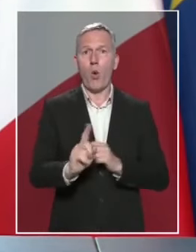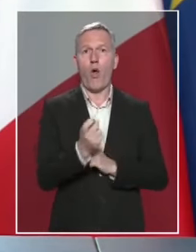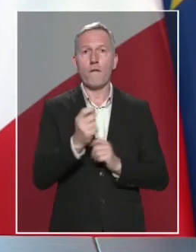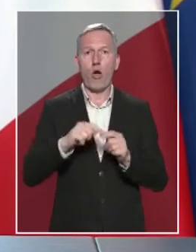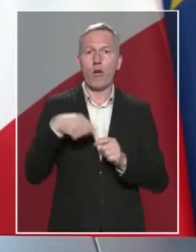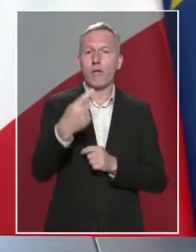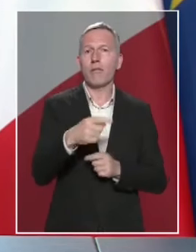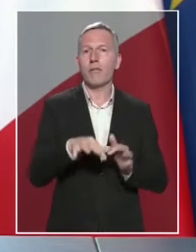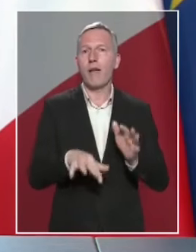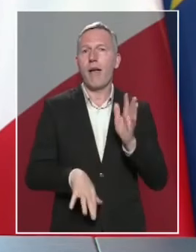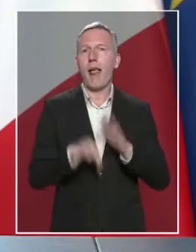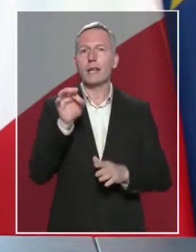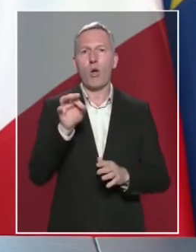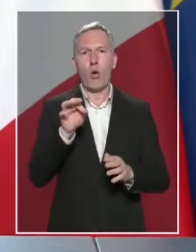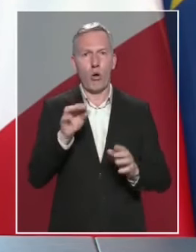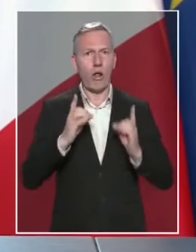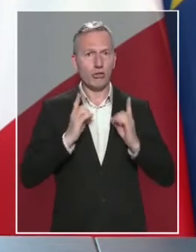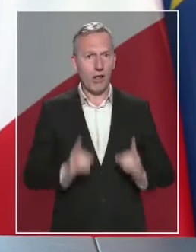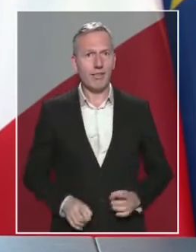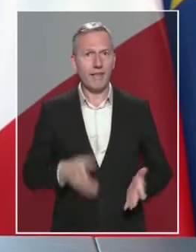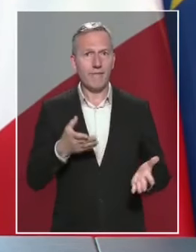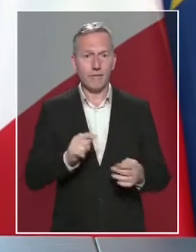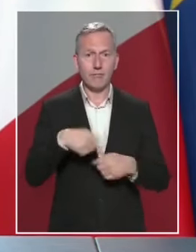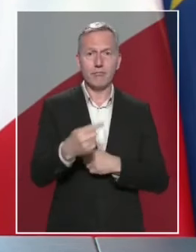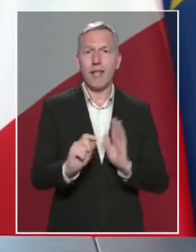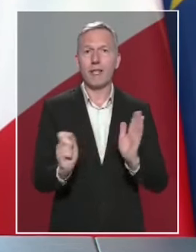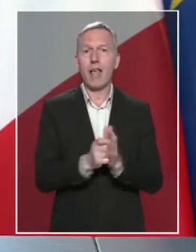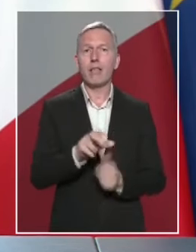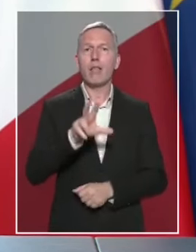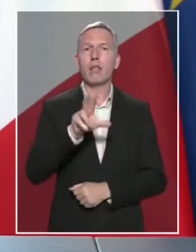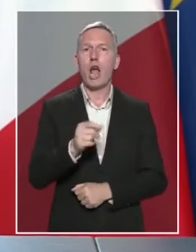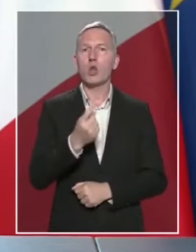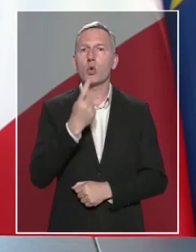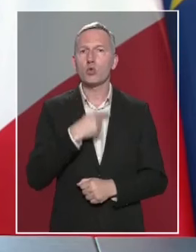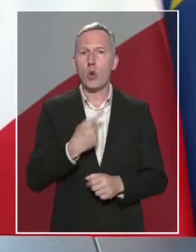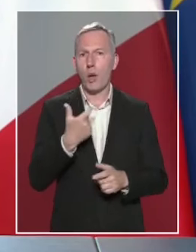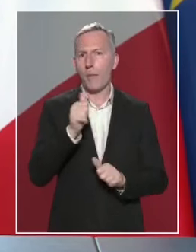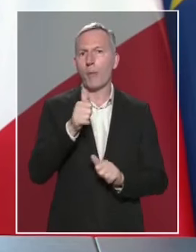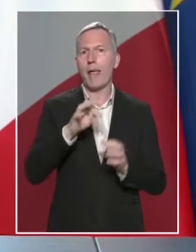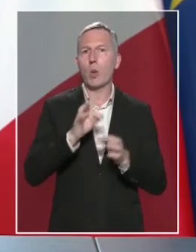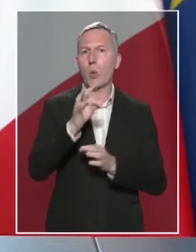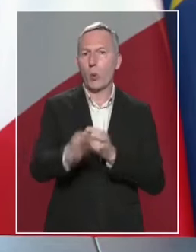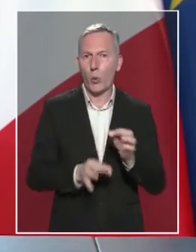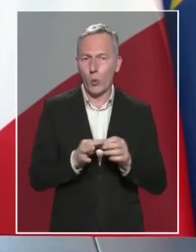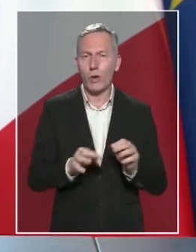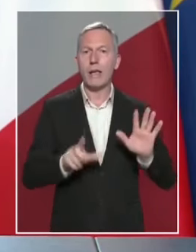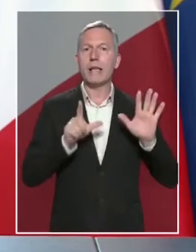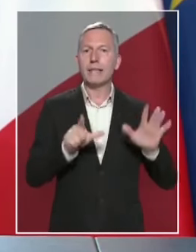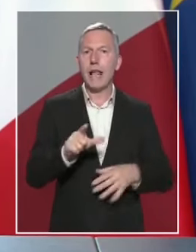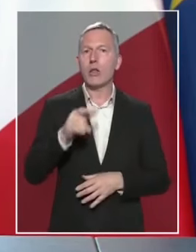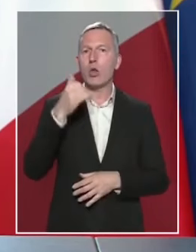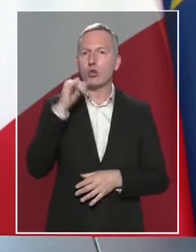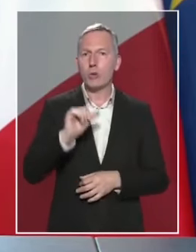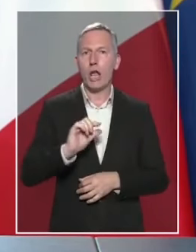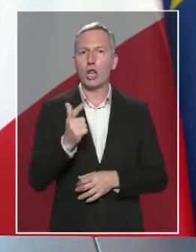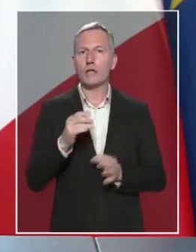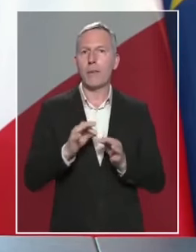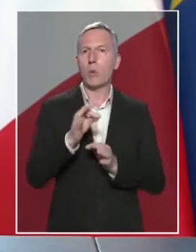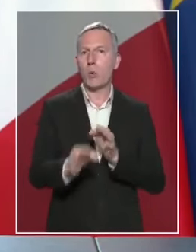législatives qui se tiendront le 30 juin pour le 1er tour et le 7 juillet pour le 2nd.